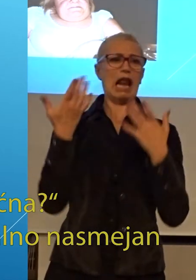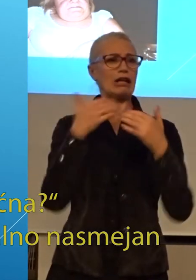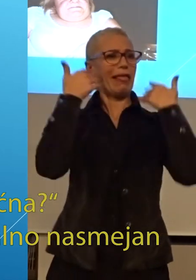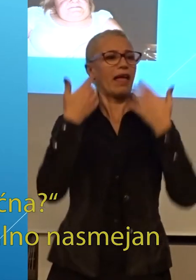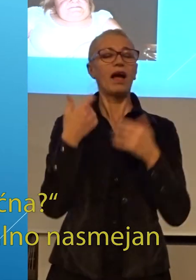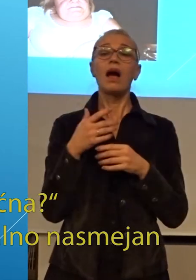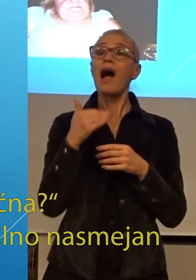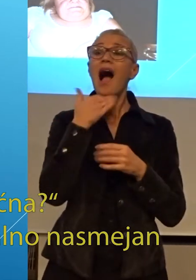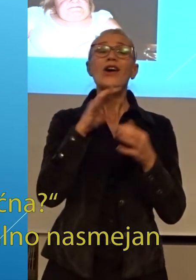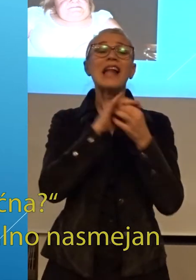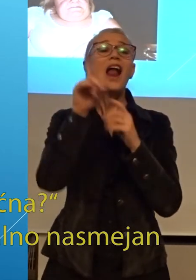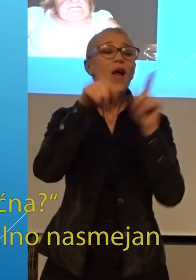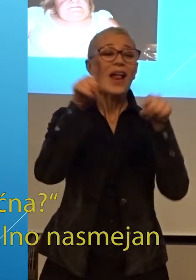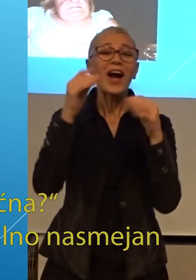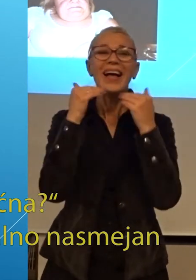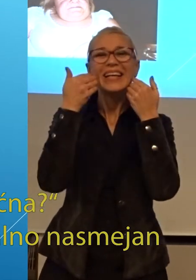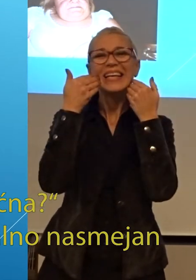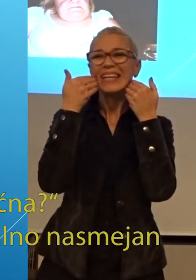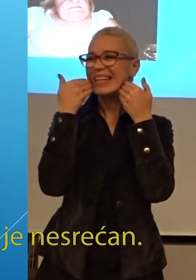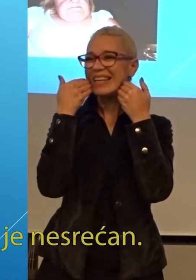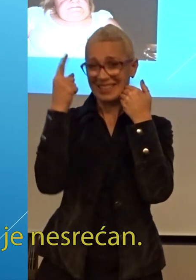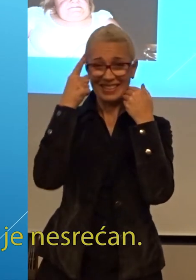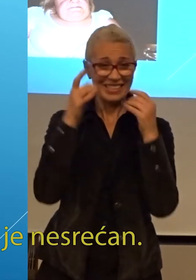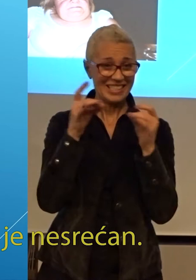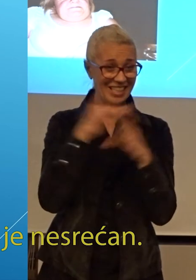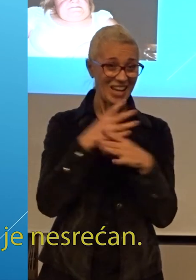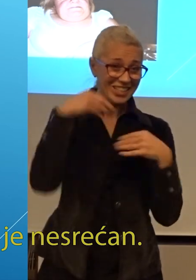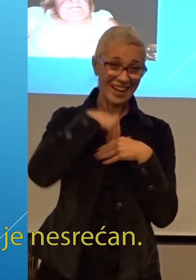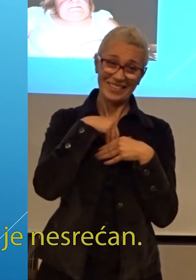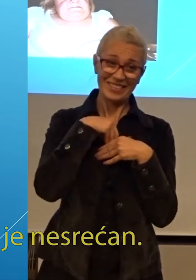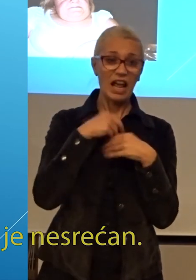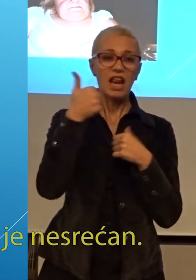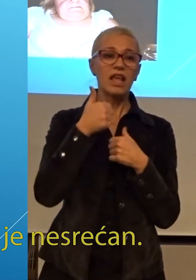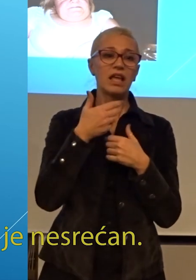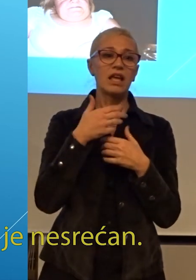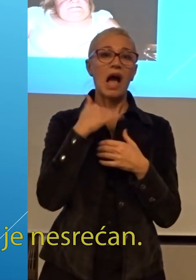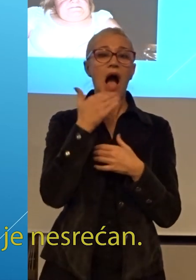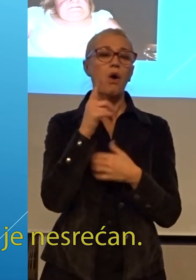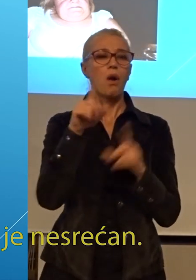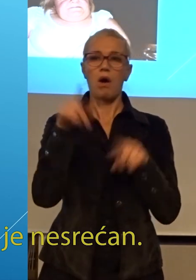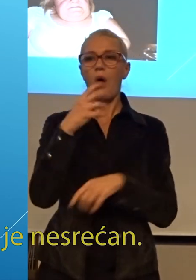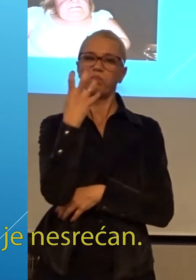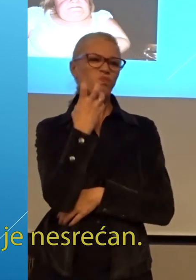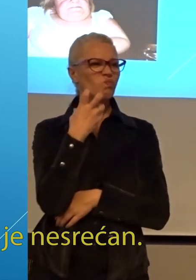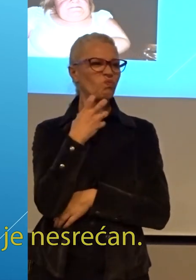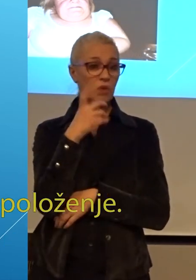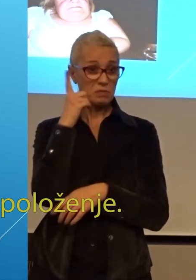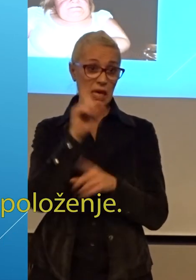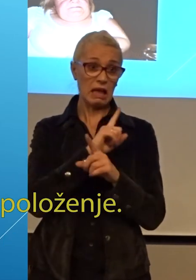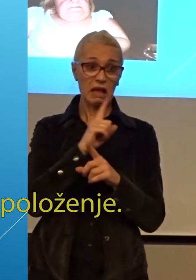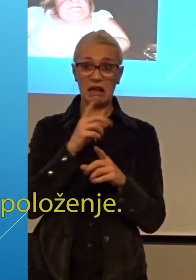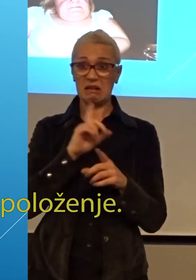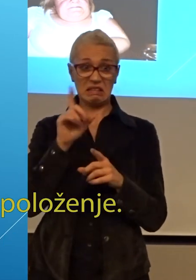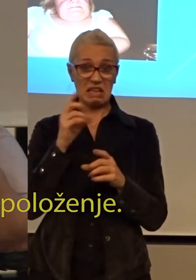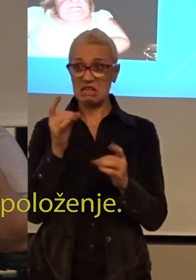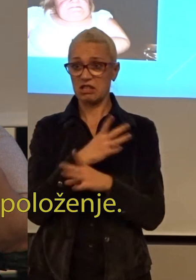srećan? Ne znači ako je neko stalo nasmejan da je on srećan, niti ako je neko tužan da je nesrećan. To je